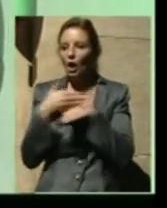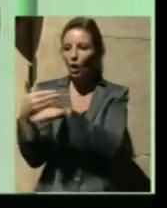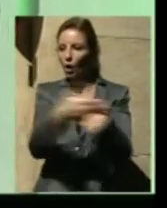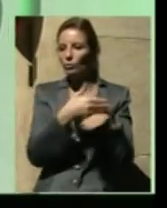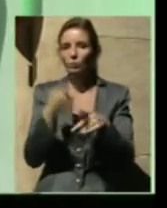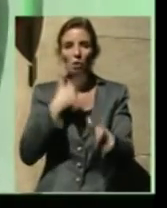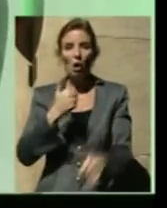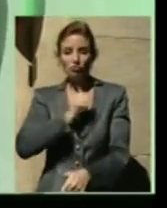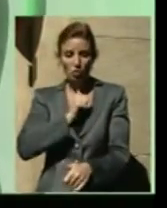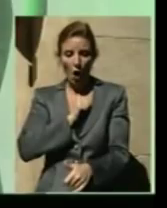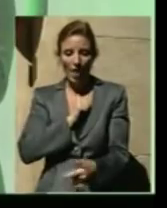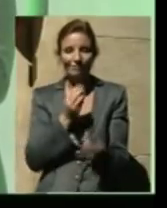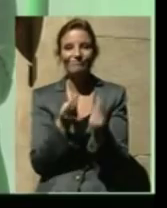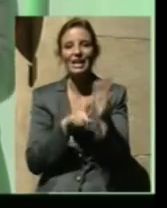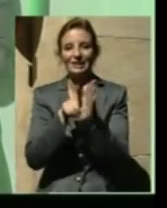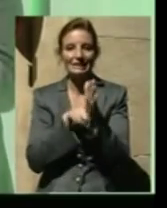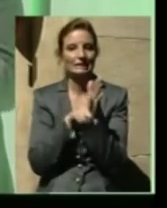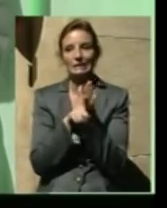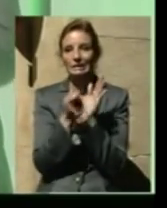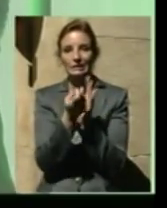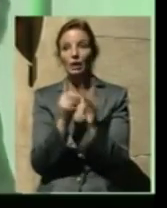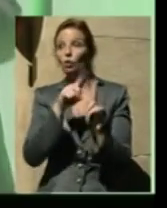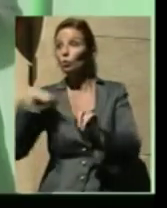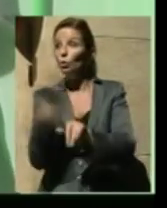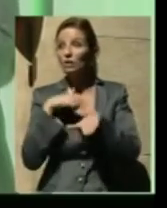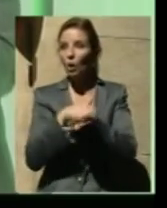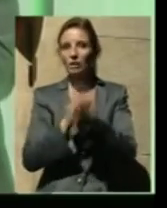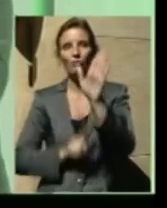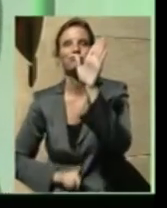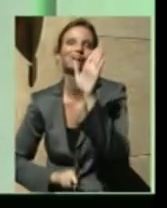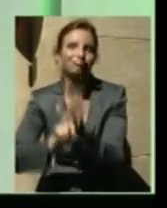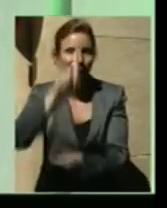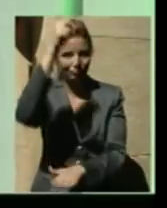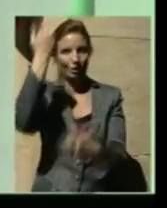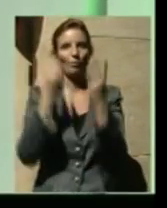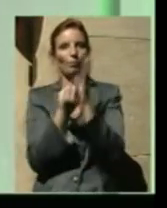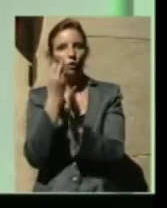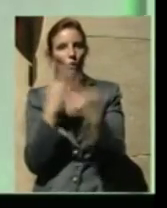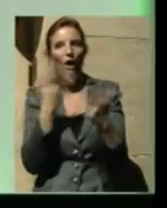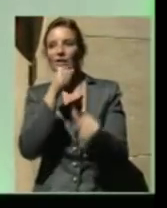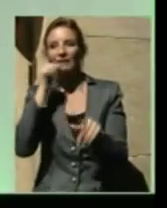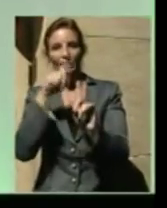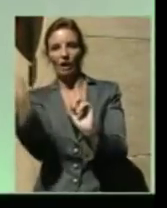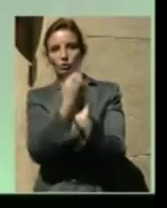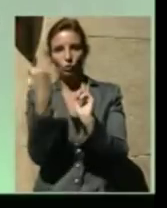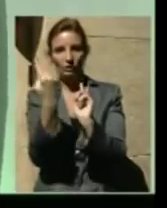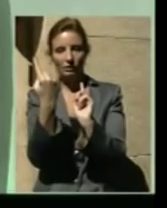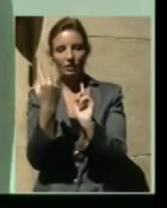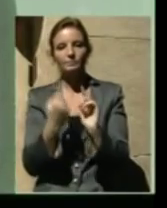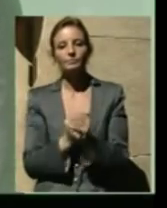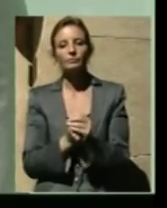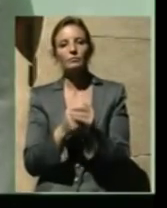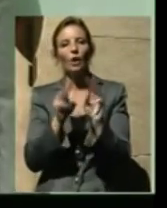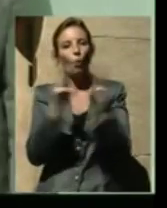risultato che è abbastanza piccolo. Se lo usiamo tutti quanti insieme produciamo qualcosa che è utile. È utilizzato